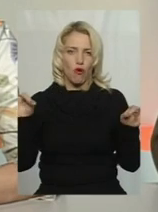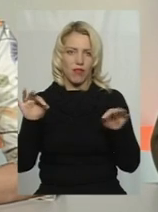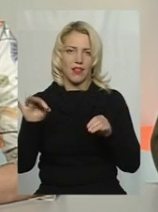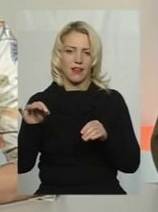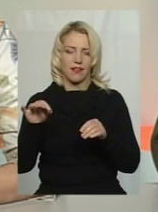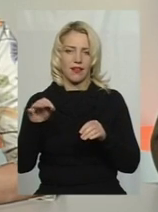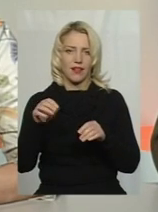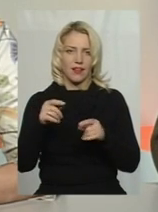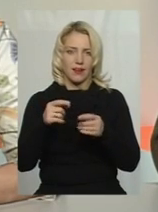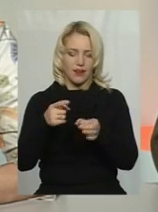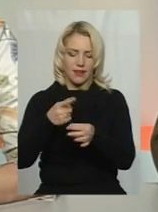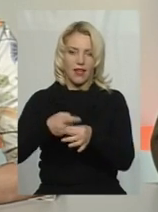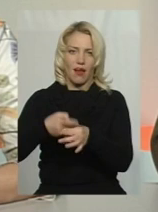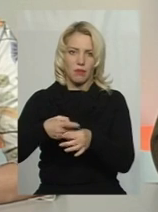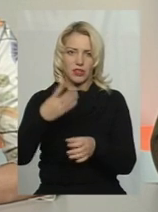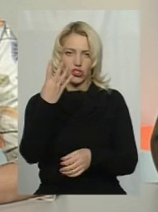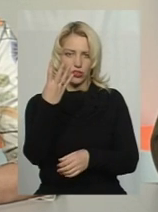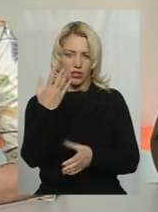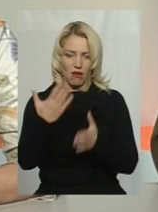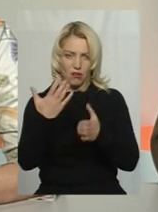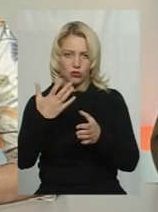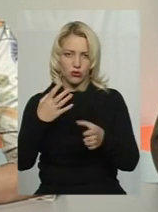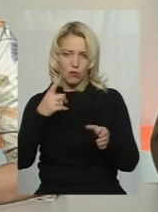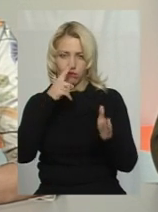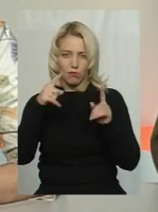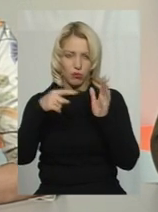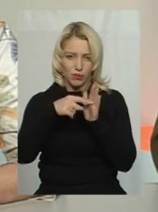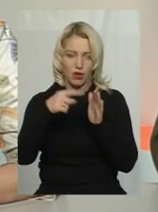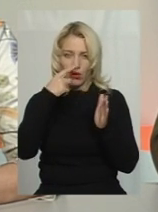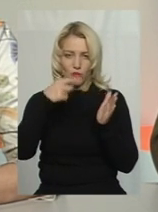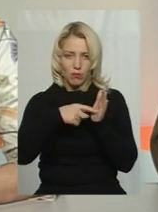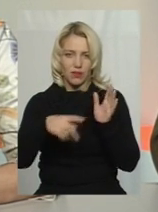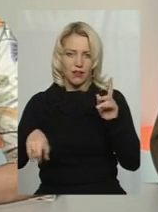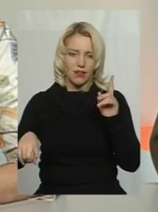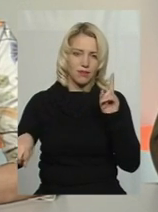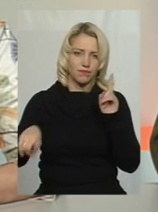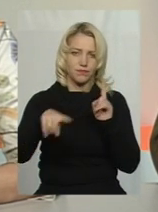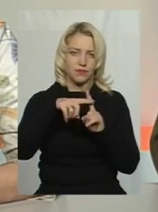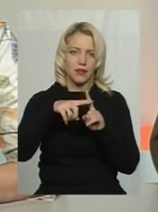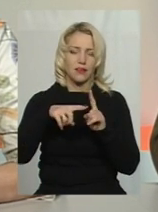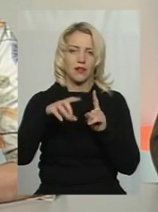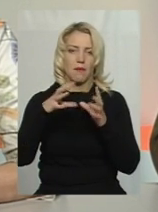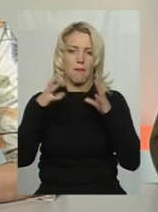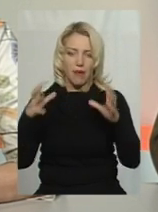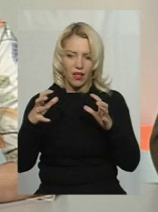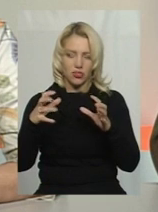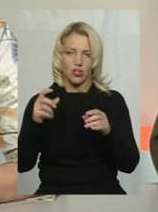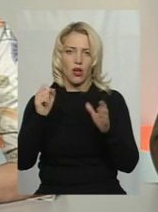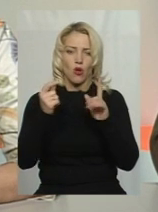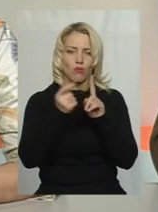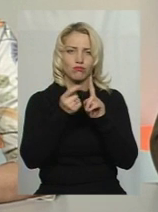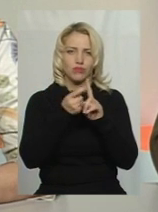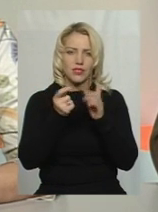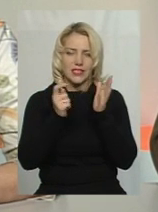при деяких кількостях ударів м'яча саме точечна сварка, вона відстає і йде